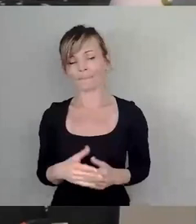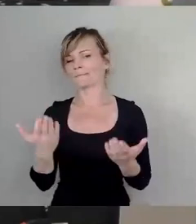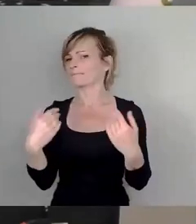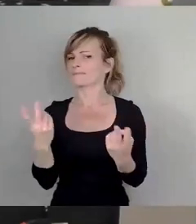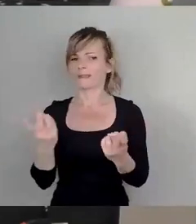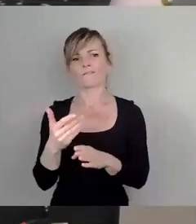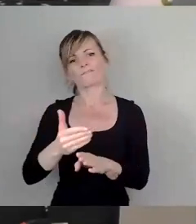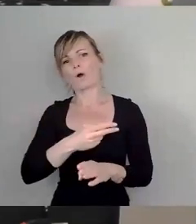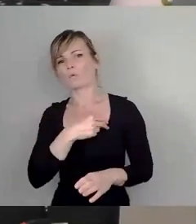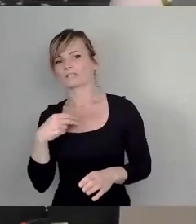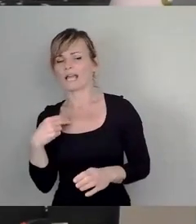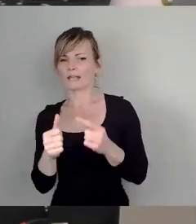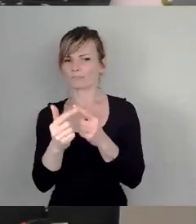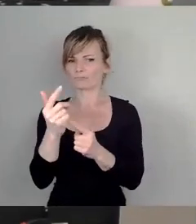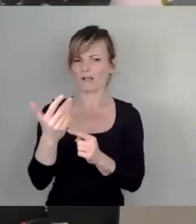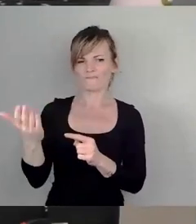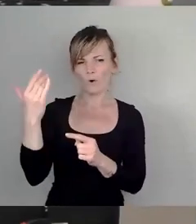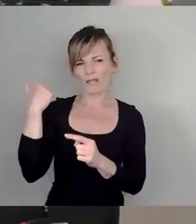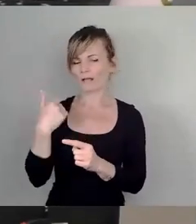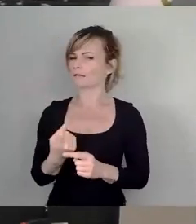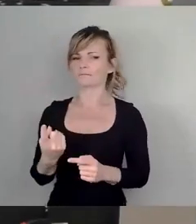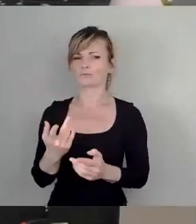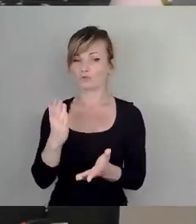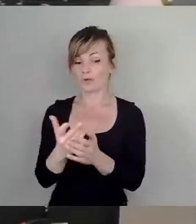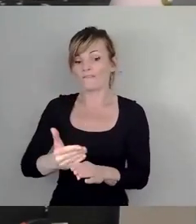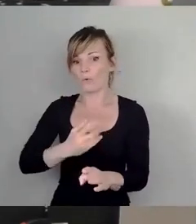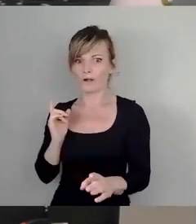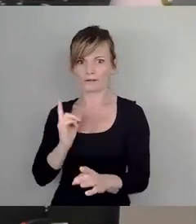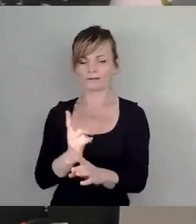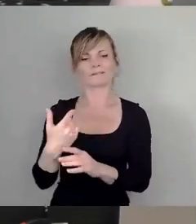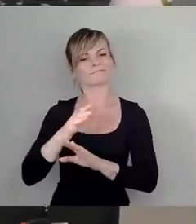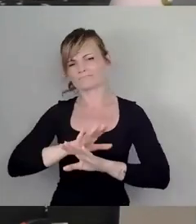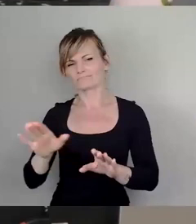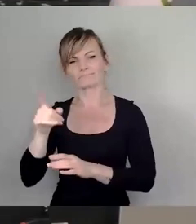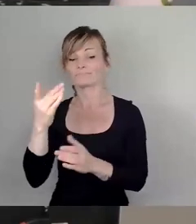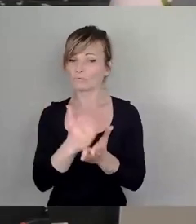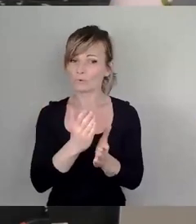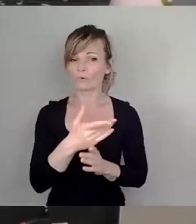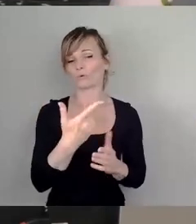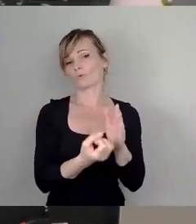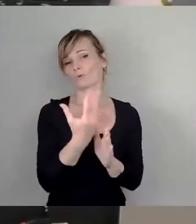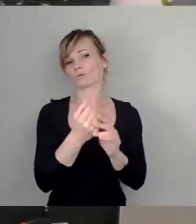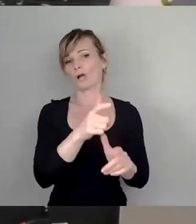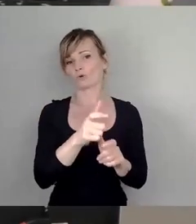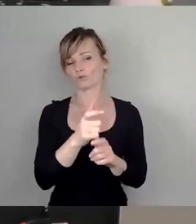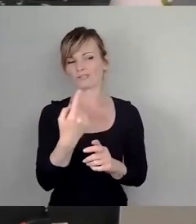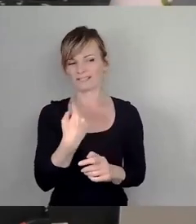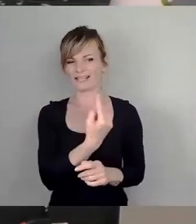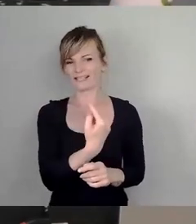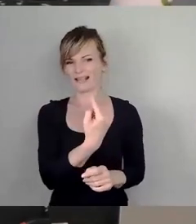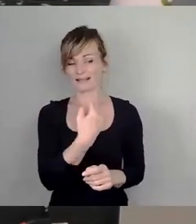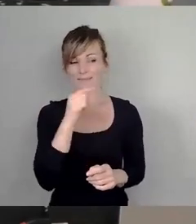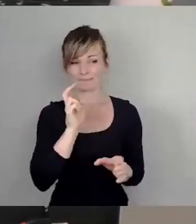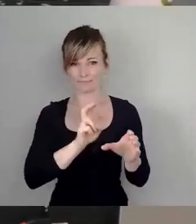die mich schon vor meinem Antritt hier erreichten, habe ich insbesondere im Kulturausschuss, dem ich in den vergangenen zweieinhalb Jahren angehören durfte,